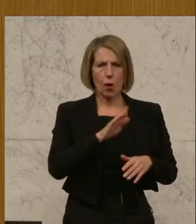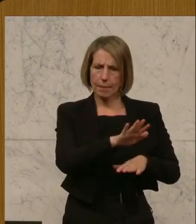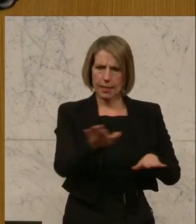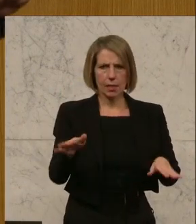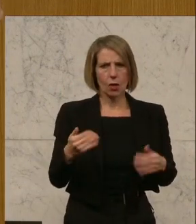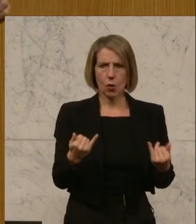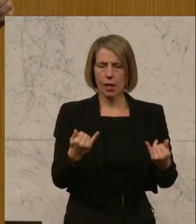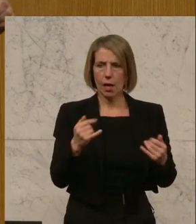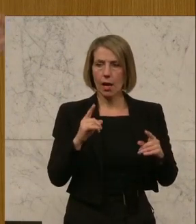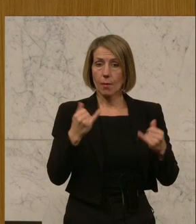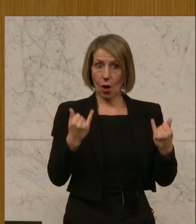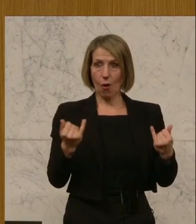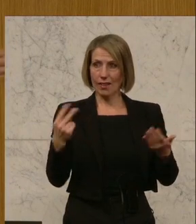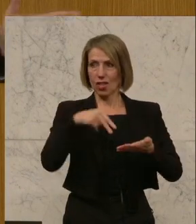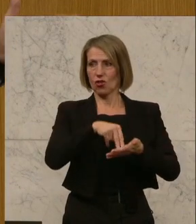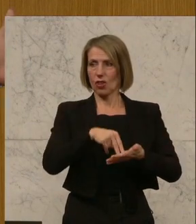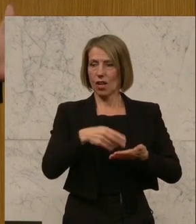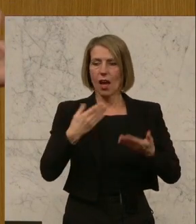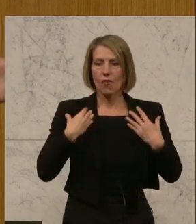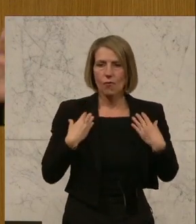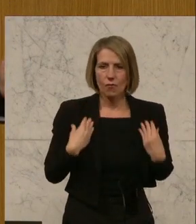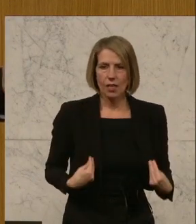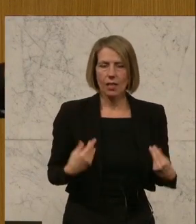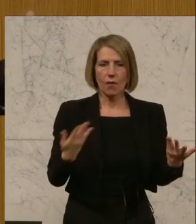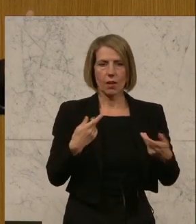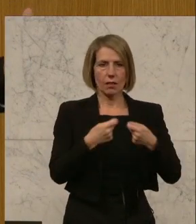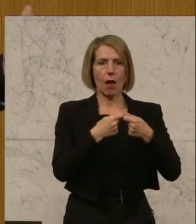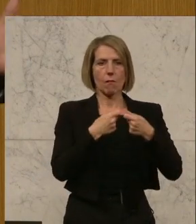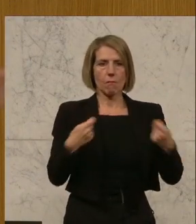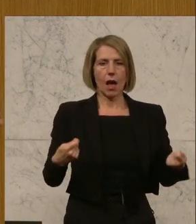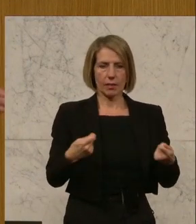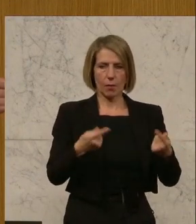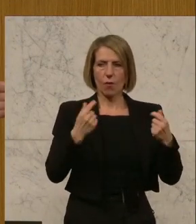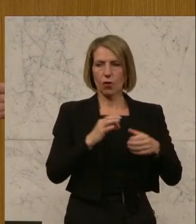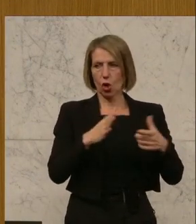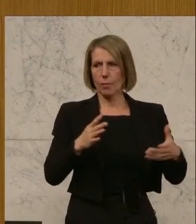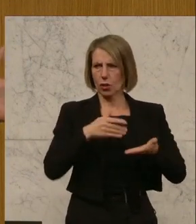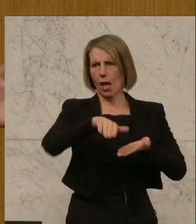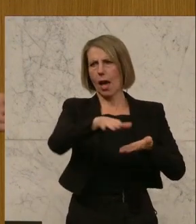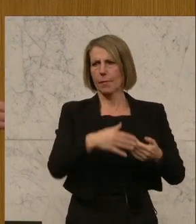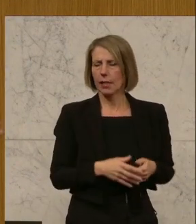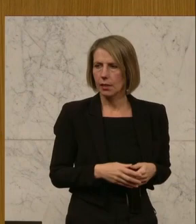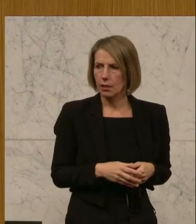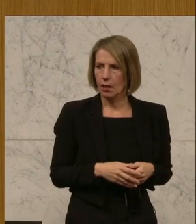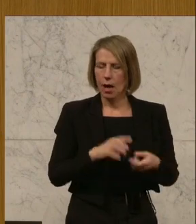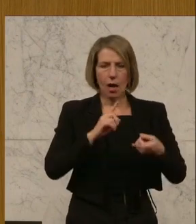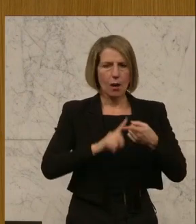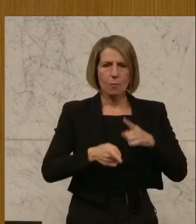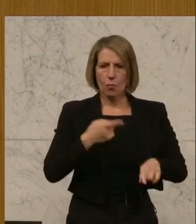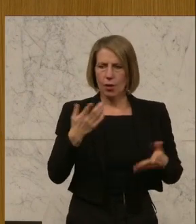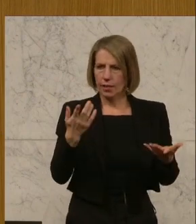Und heute stellt es euch her und lehnt es wieder eine Maßnahme der Opposition ab. Aus parteipolitischem Kalkül.